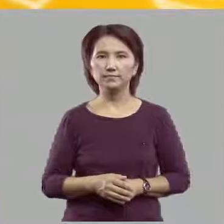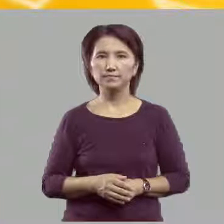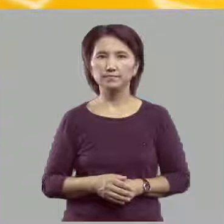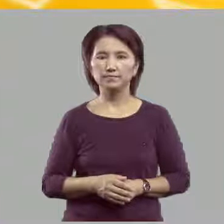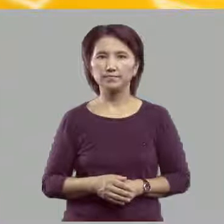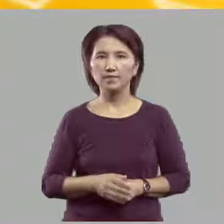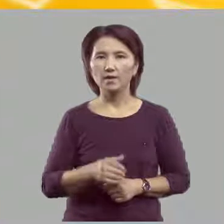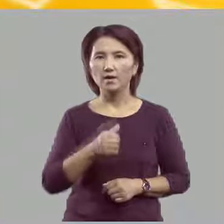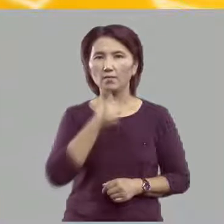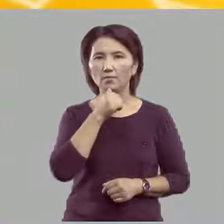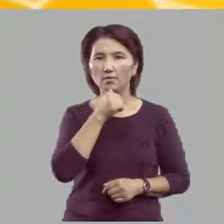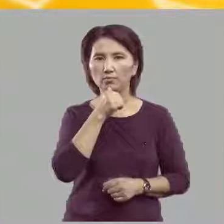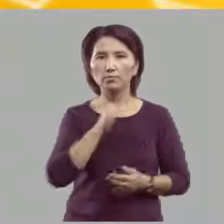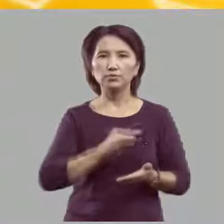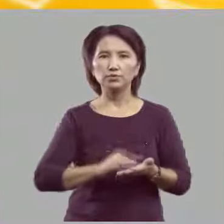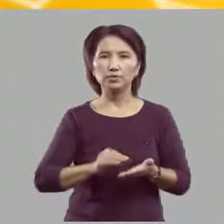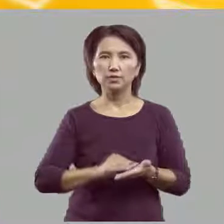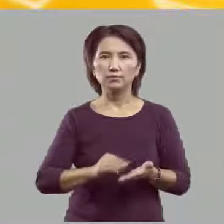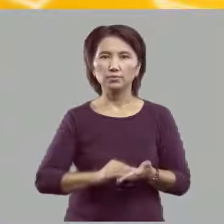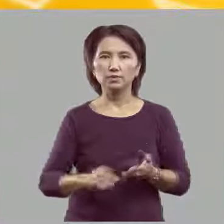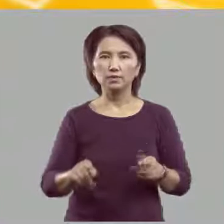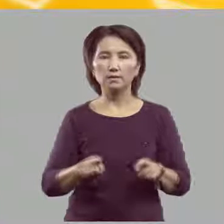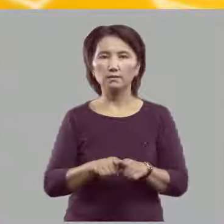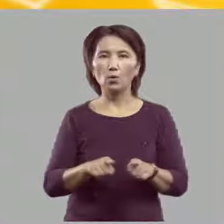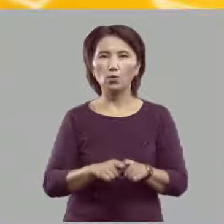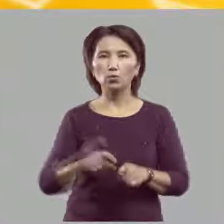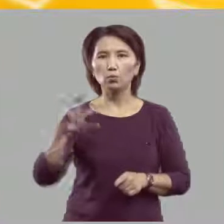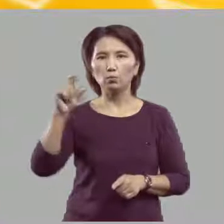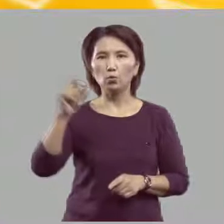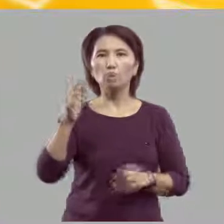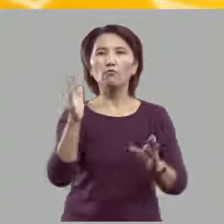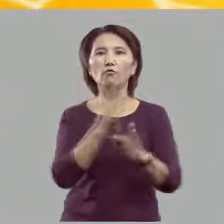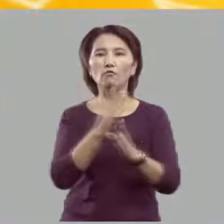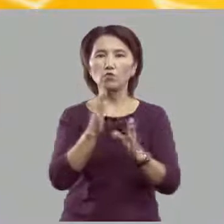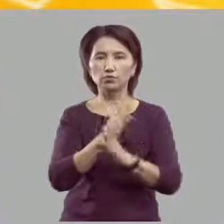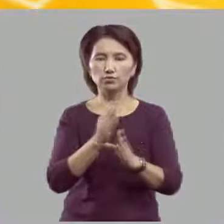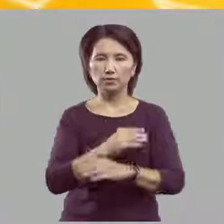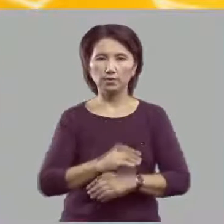Попробуйте написать такую букву в воздухе.